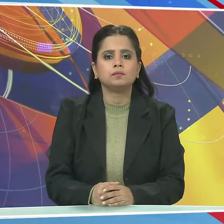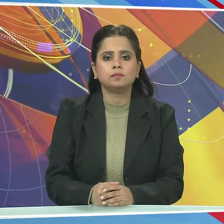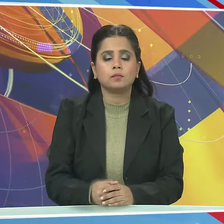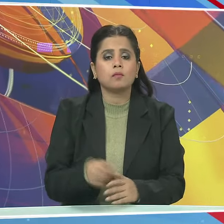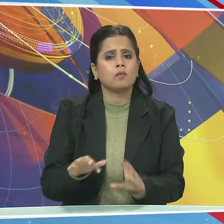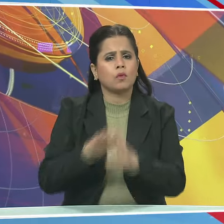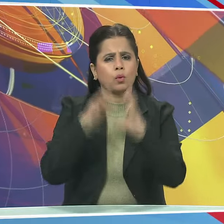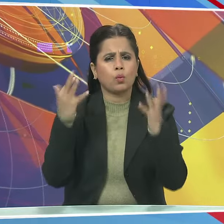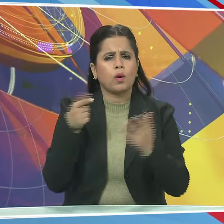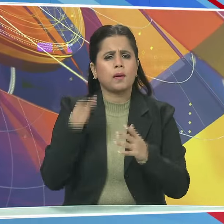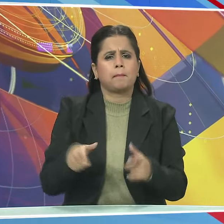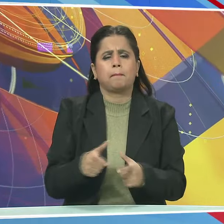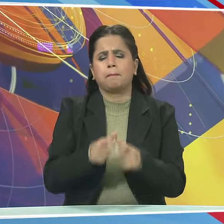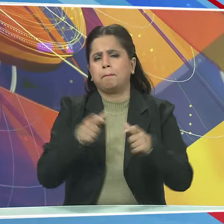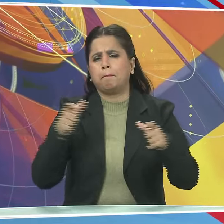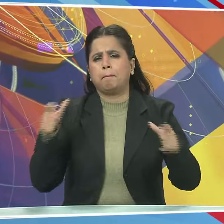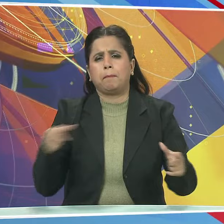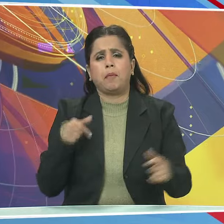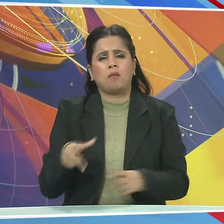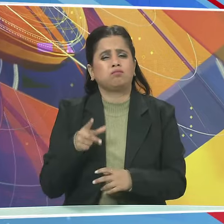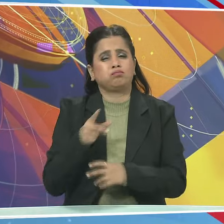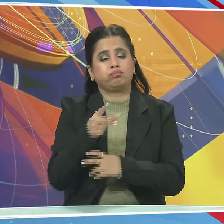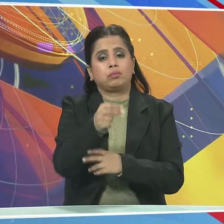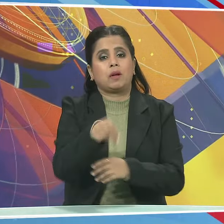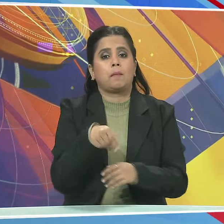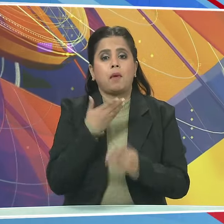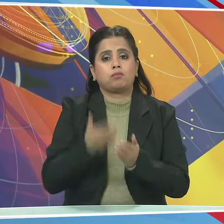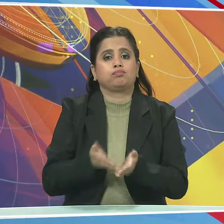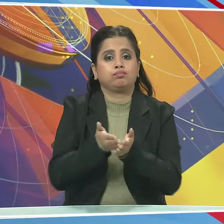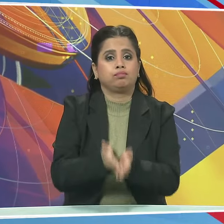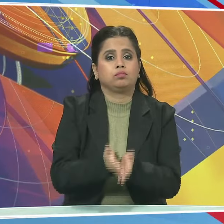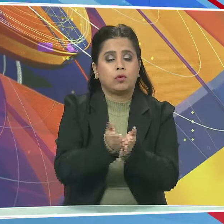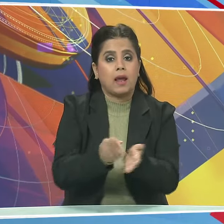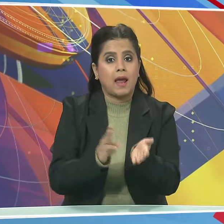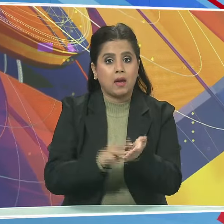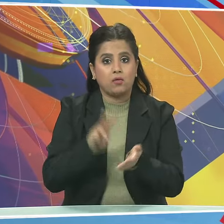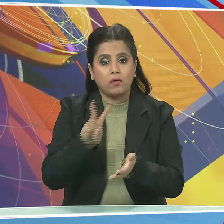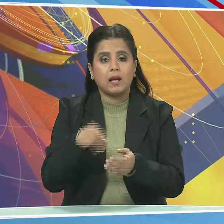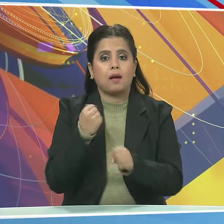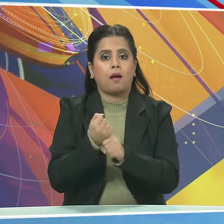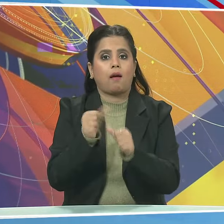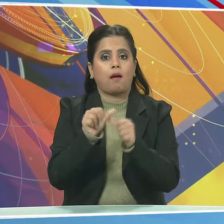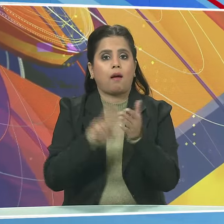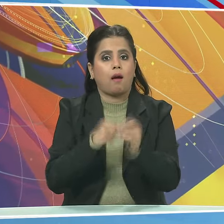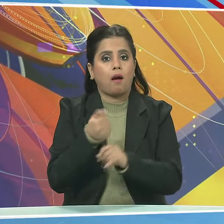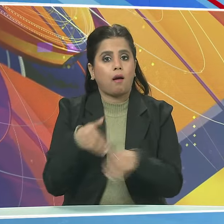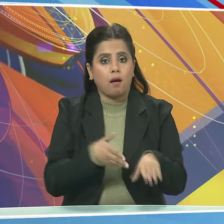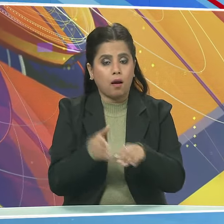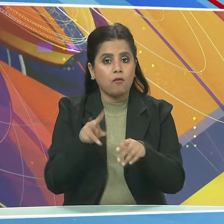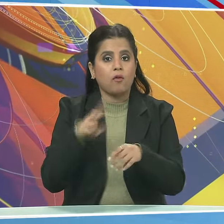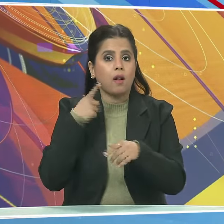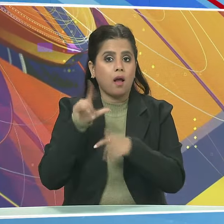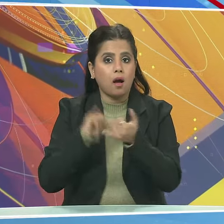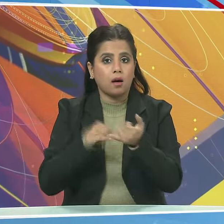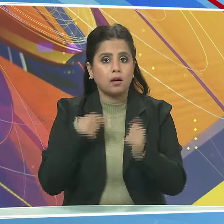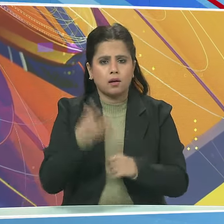दुनिया की सबसे लंबी दूरी का रिवर क्रूज M.V. गंगा विलास कलदेश शाम पठना पहुचा क्रूज पर